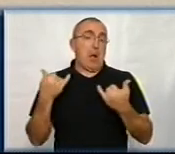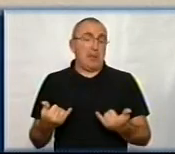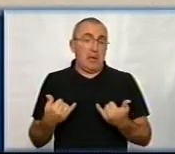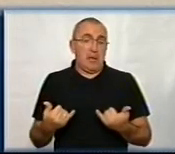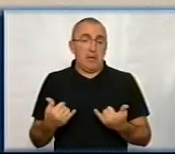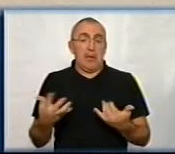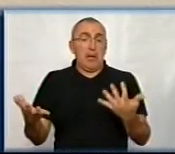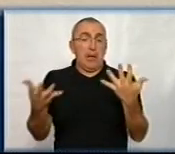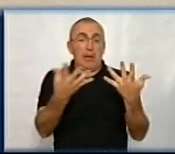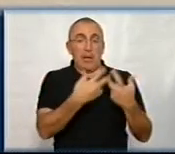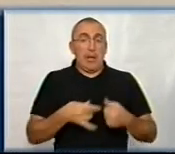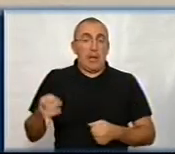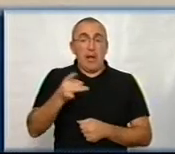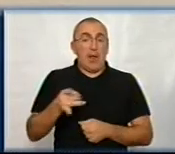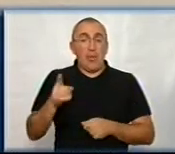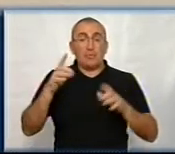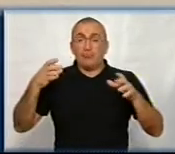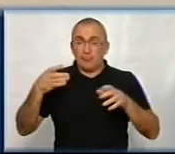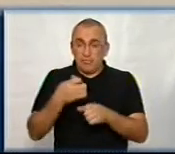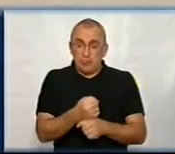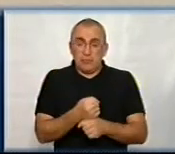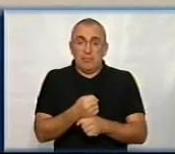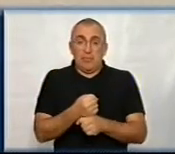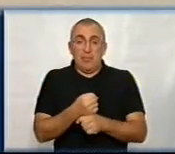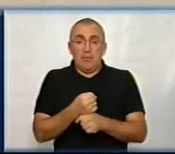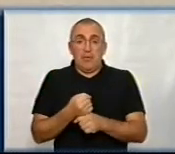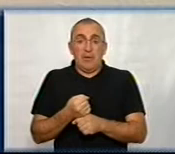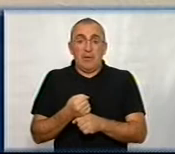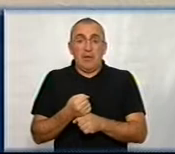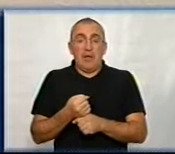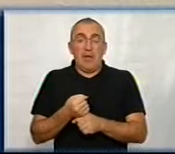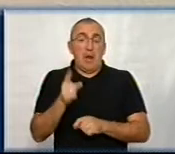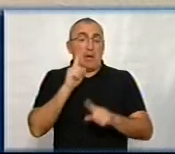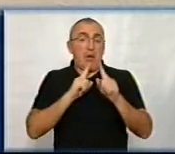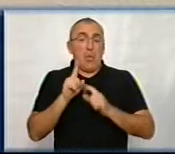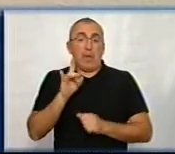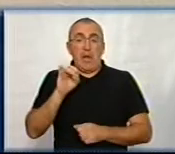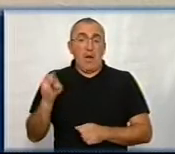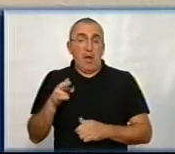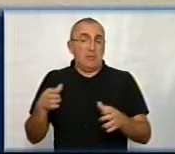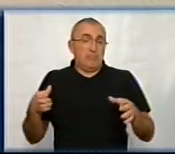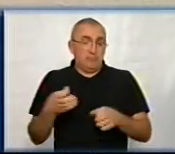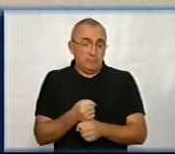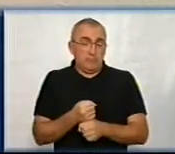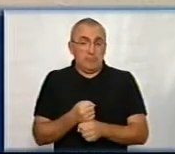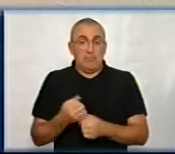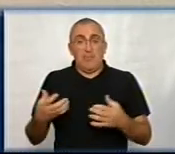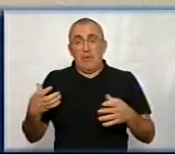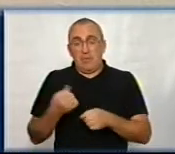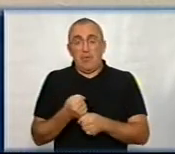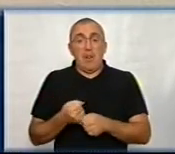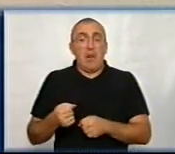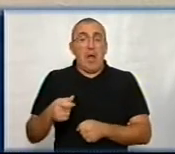кількість районів скоротилася, і скоротилася стрімко кількість районних рад. Тобто, скоротилася кількість районних